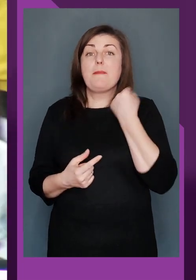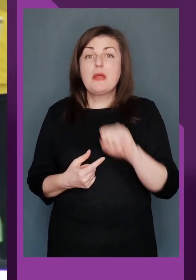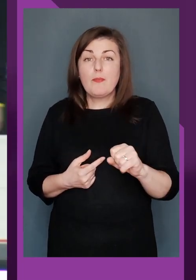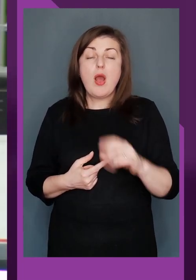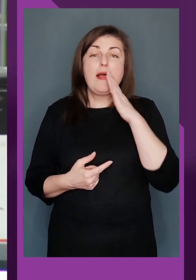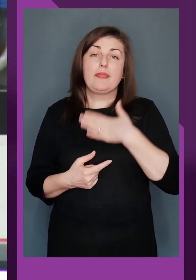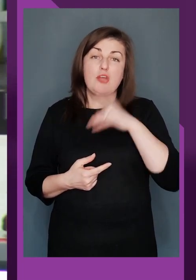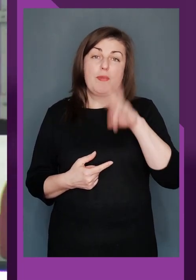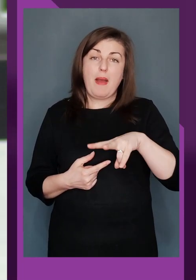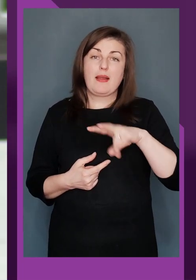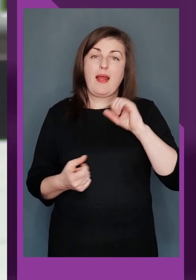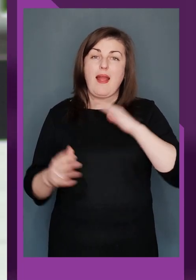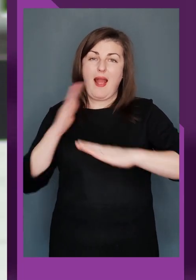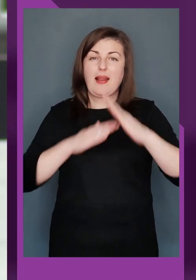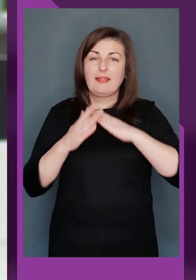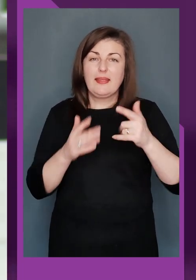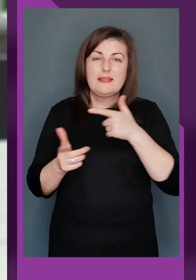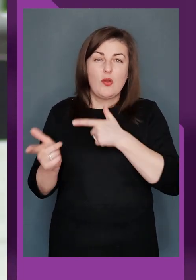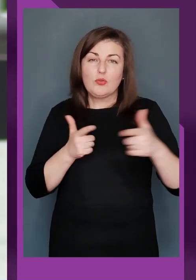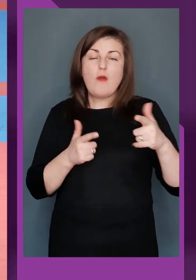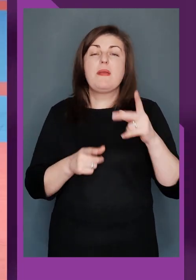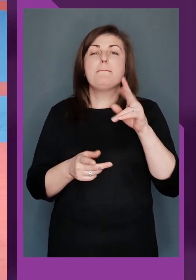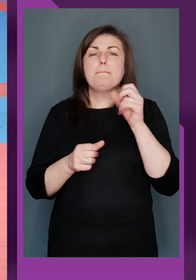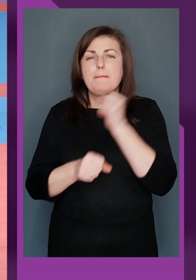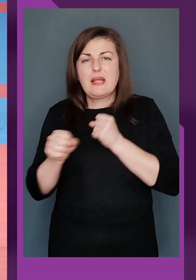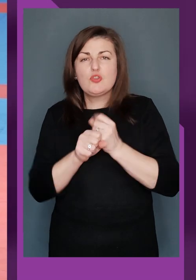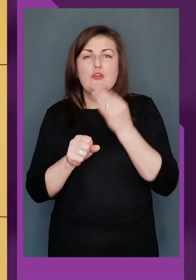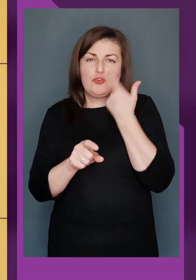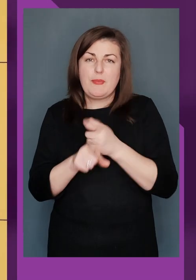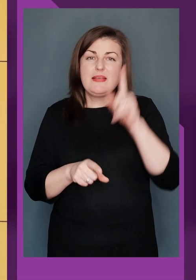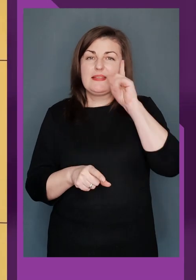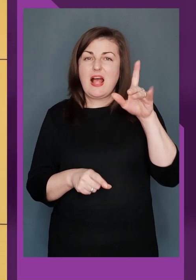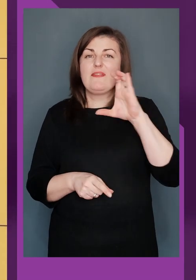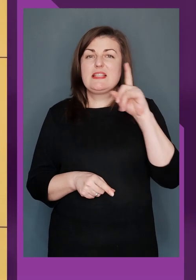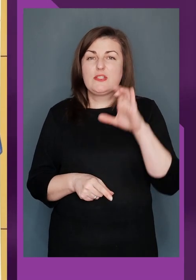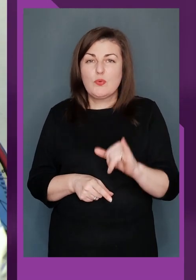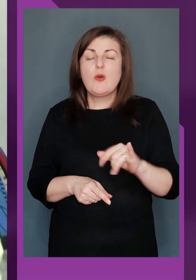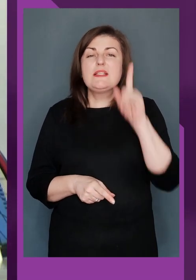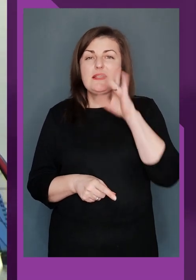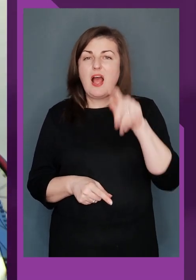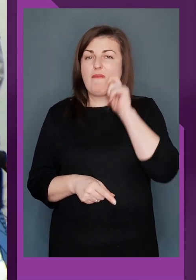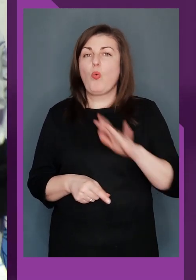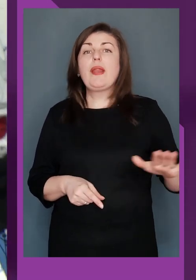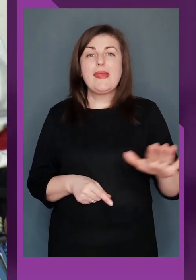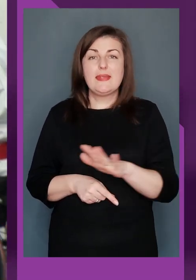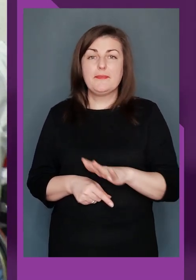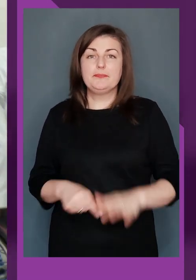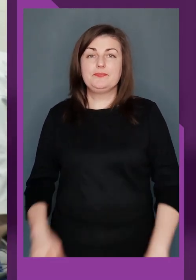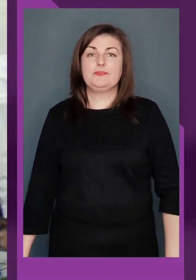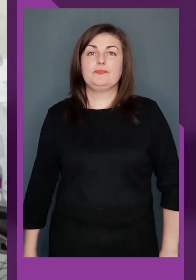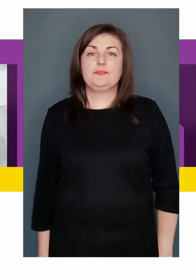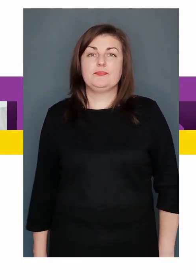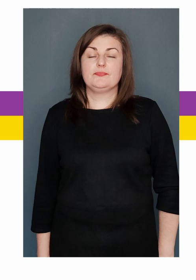української перемоги наші паракаратисти готові працювати ще більше. Слава ЗСУ! Слава Україні!